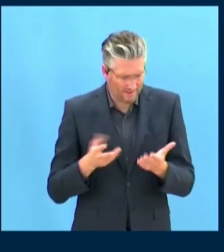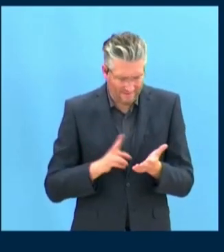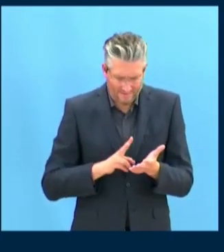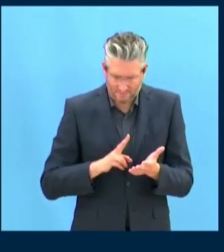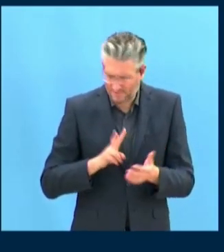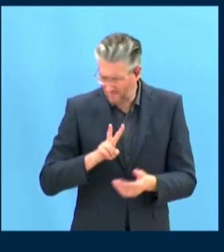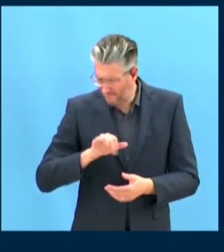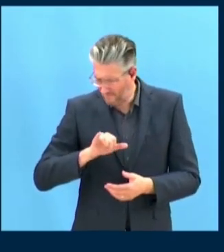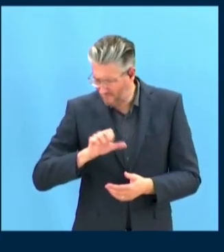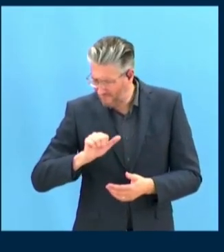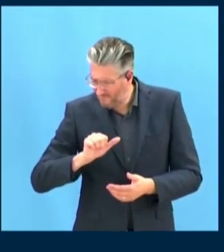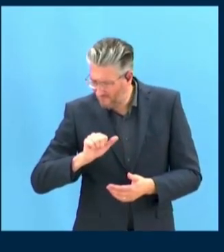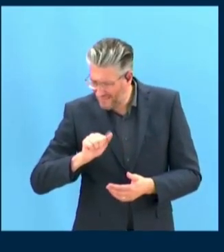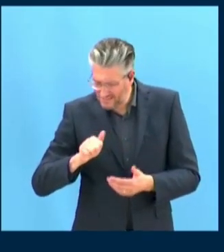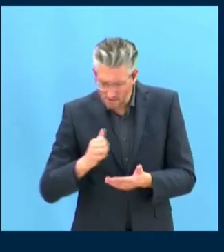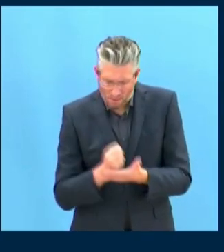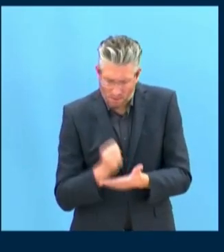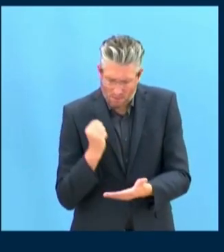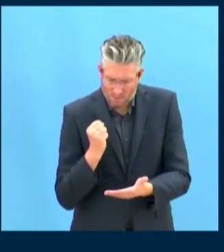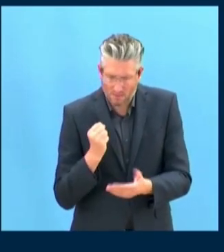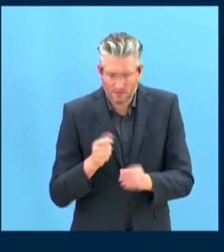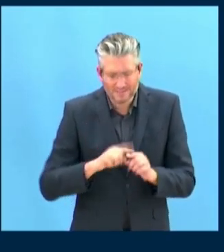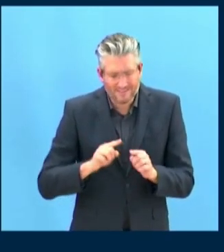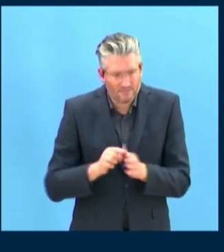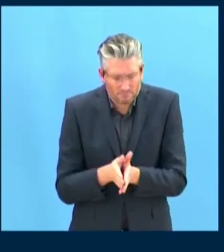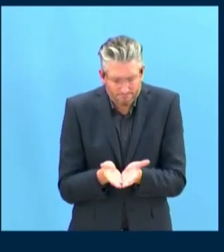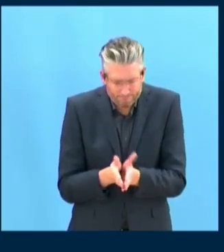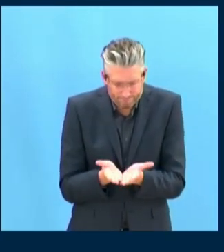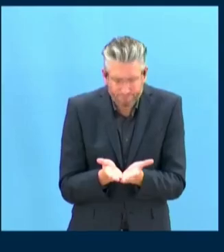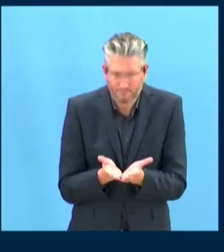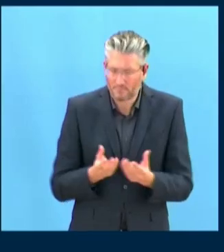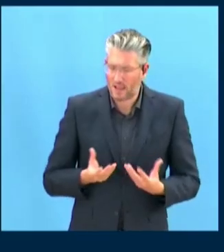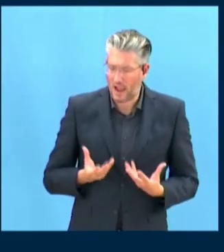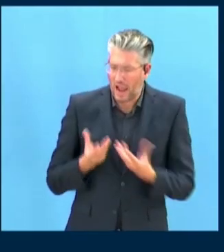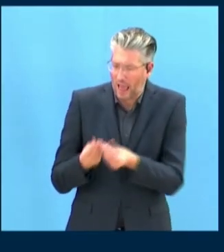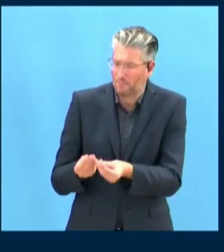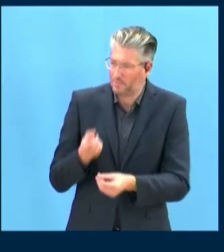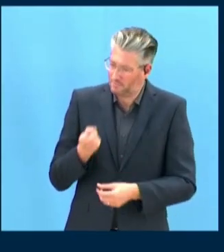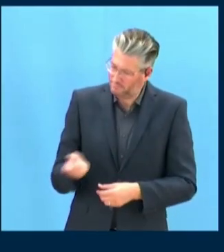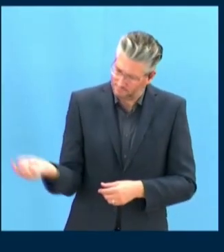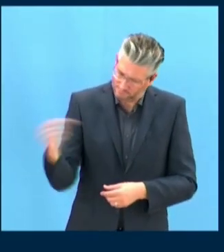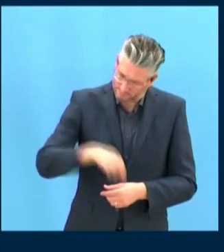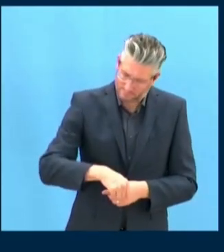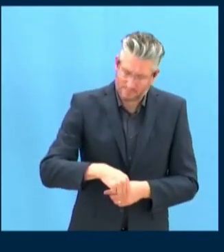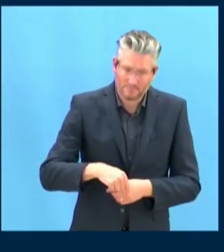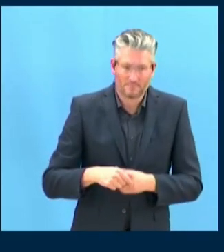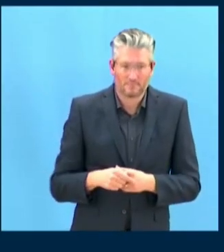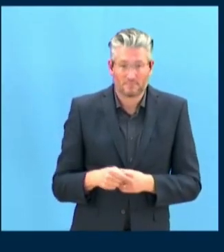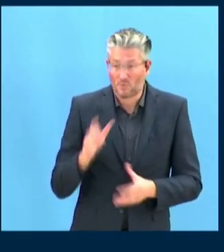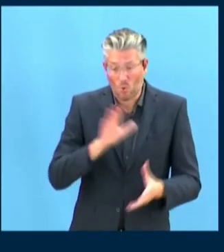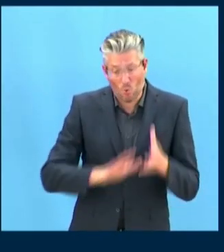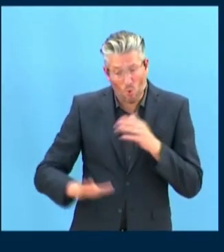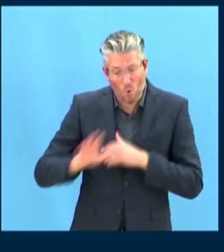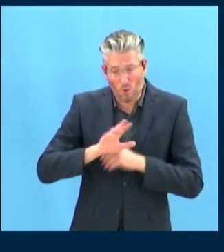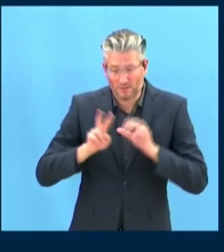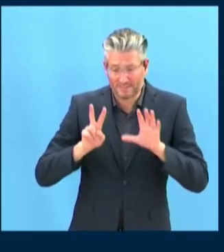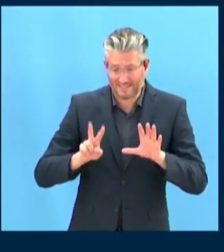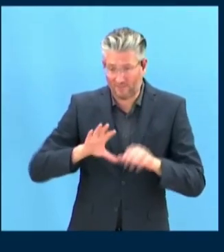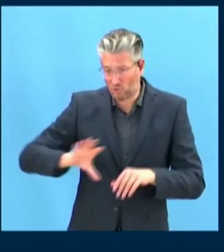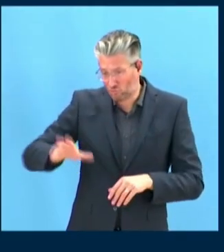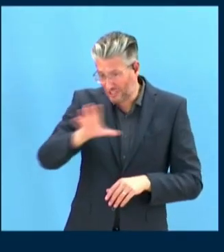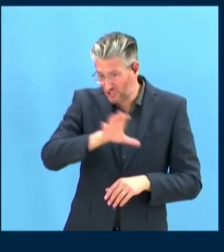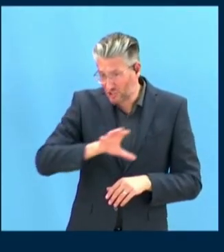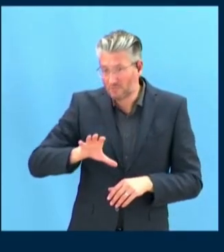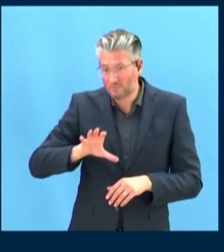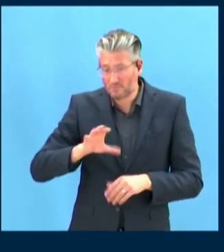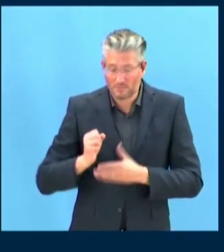ограничений для участия коренных народов из всех социокультурных регионов в работе ООН. Мы призываем СПЧ